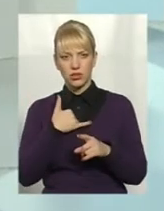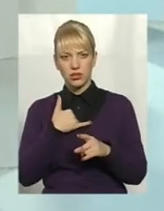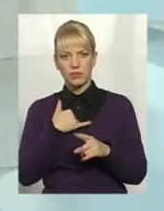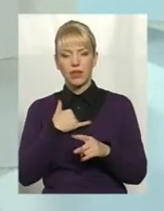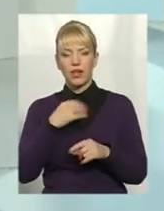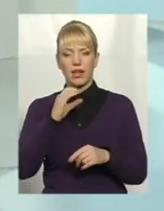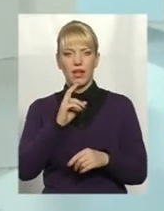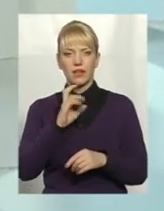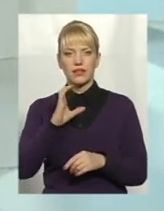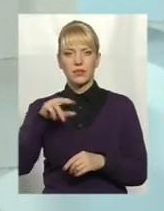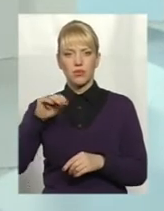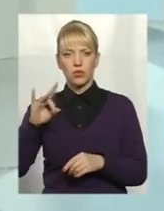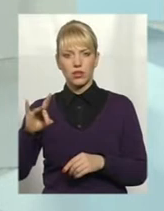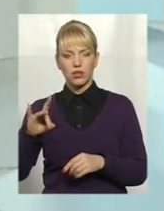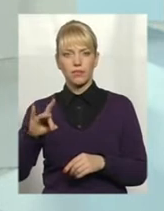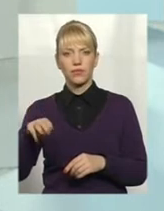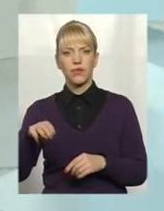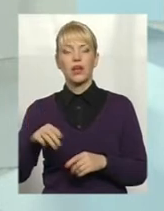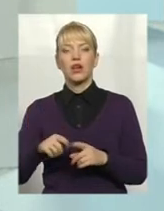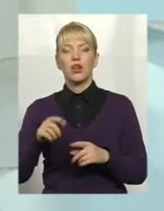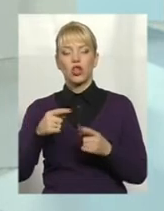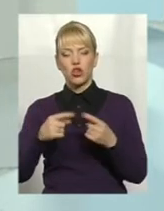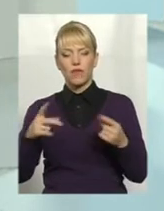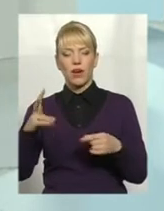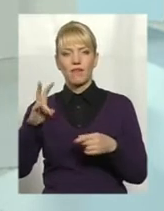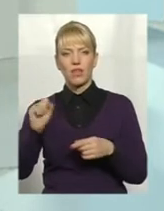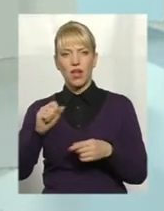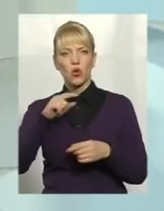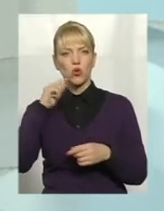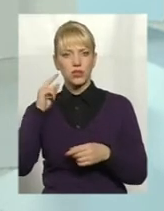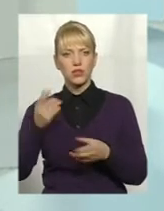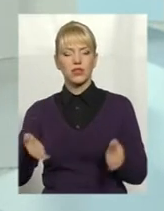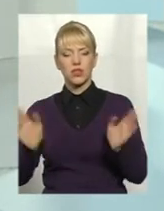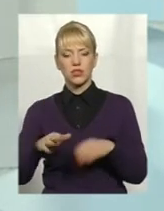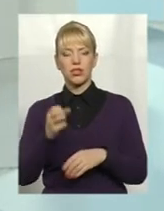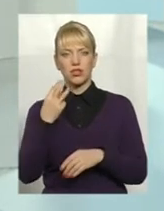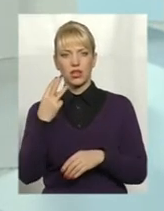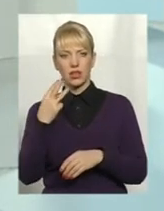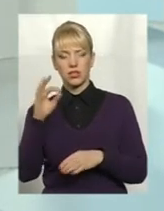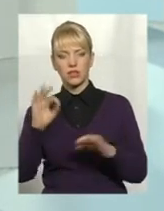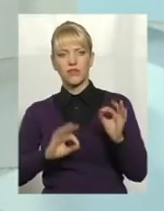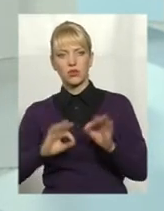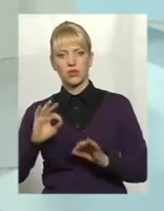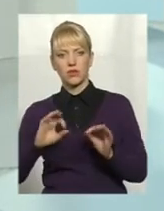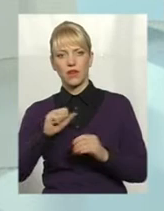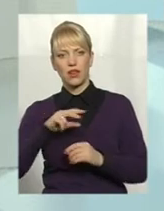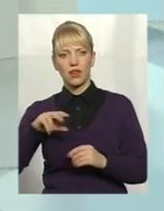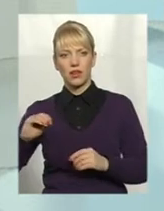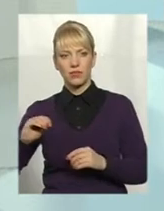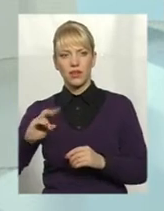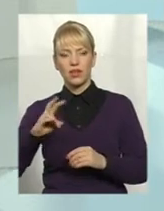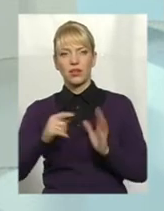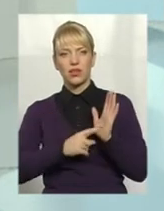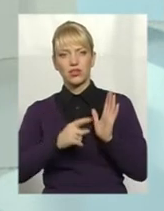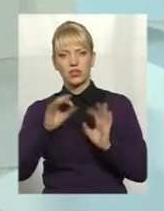експорті товарів на Росію, залишається в нас 13%, але на